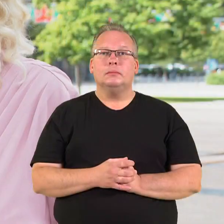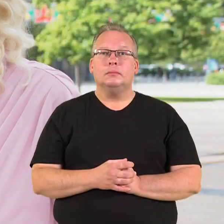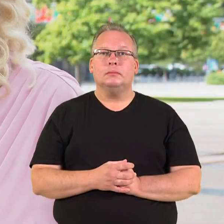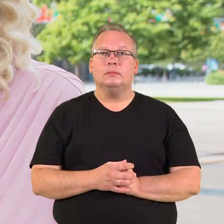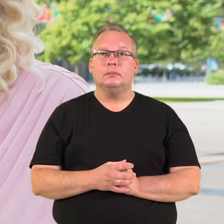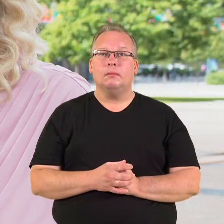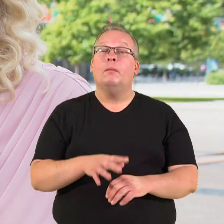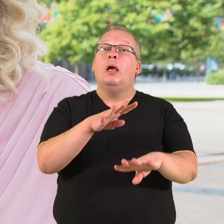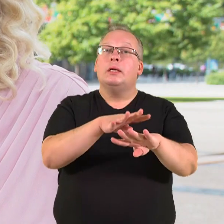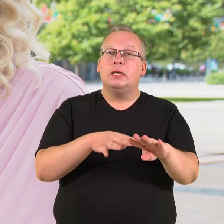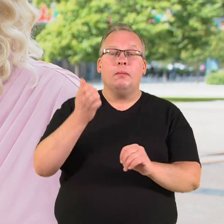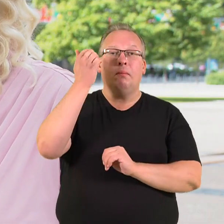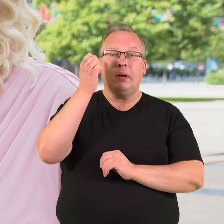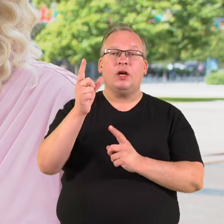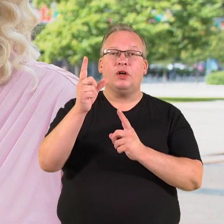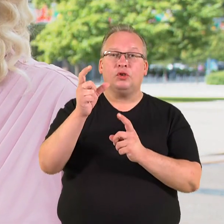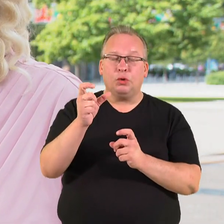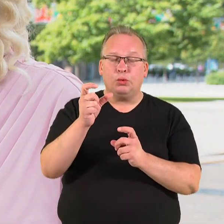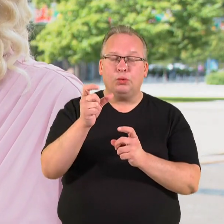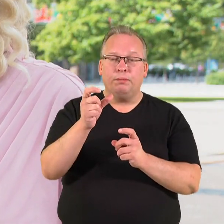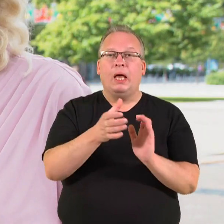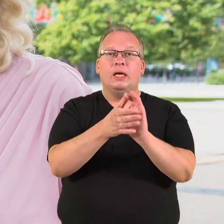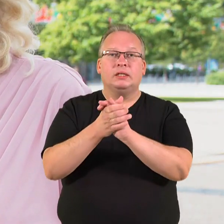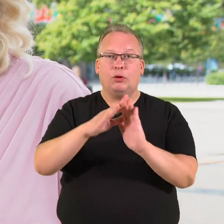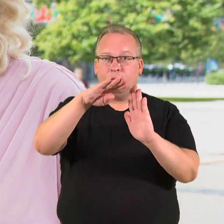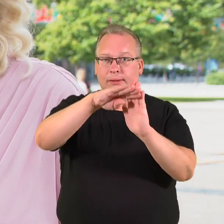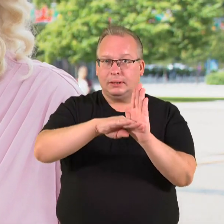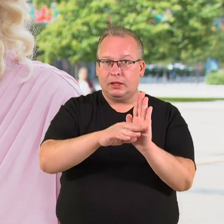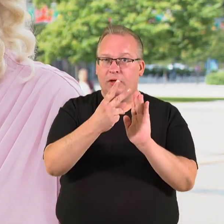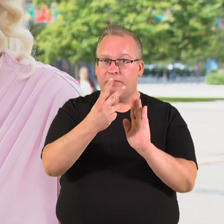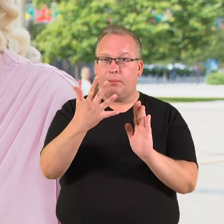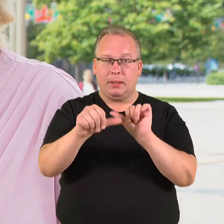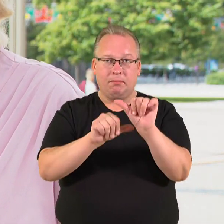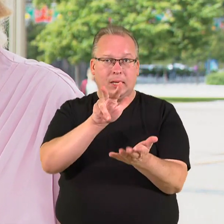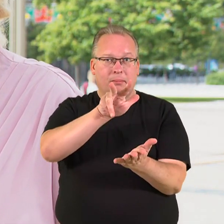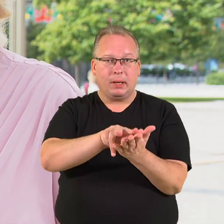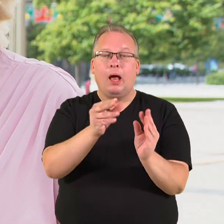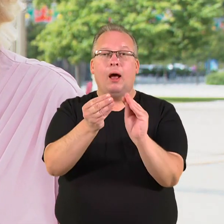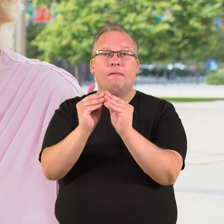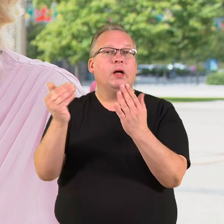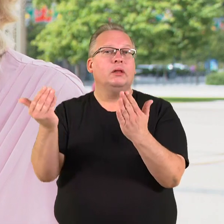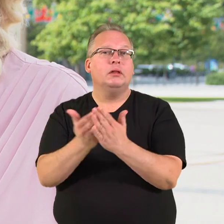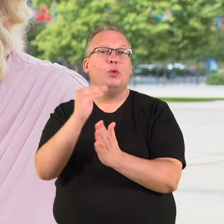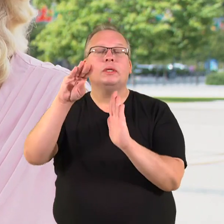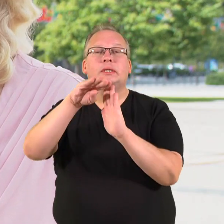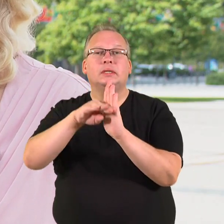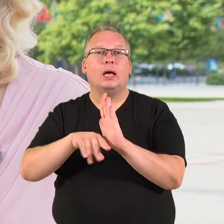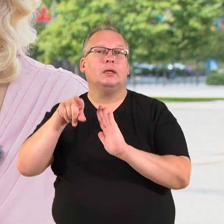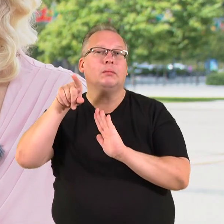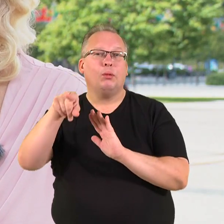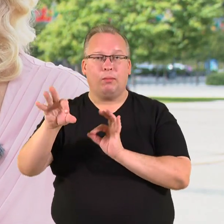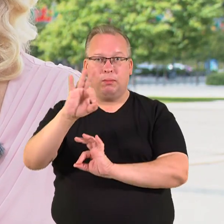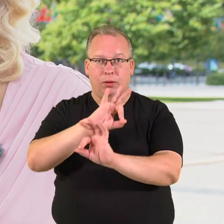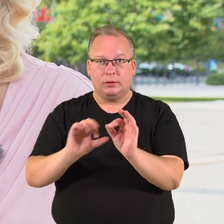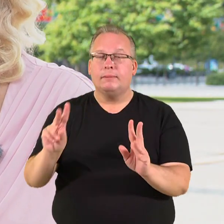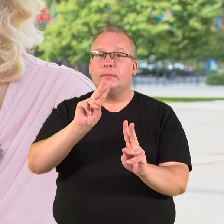Sėmė minint Šaulių sąjungos įstatymo prieimimo 25 metį aptartas ir naujo įstatymo projektas. Renginio dalyviai